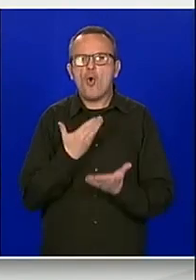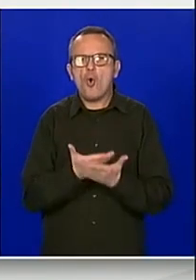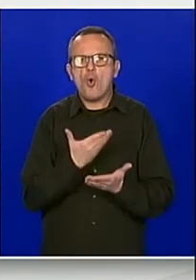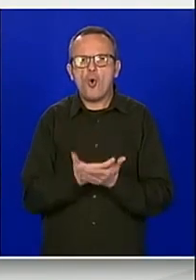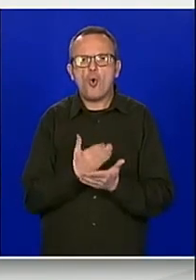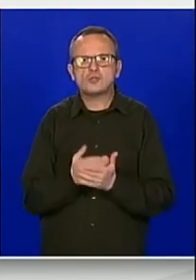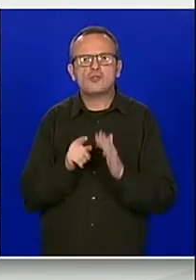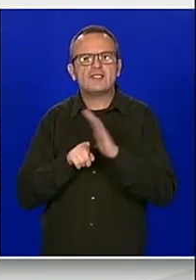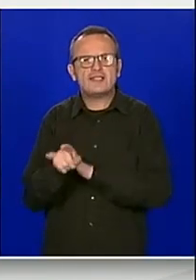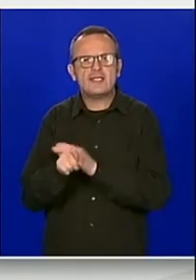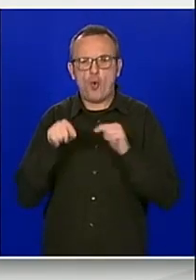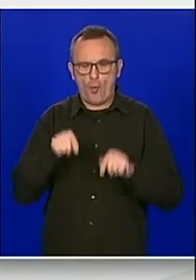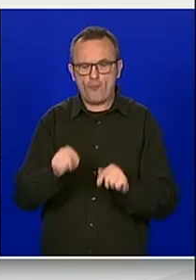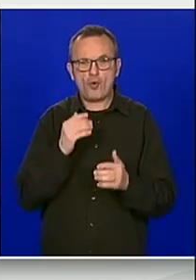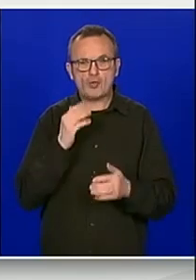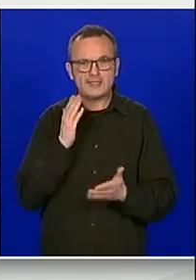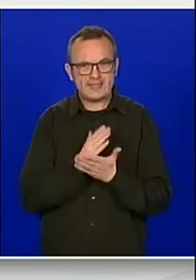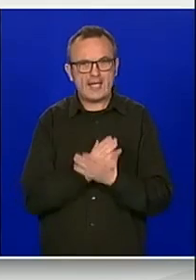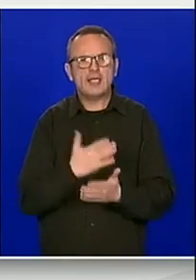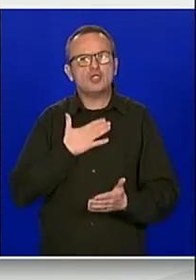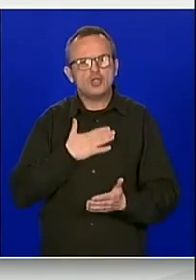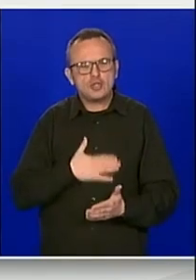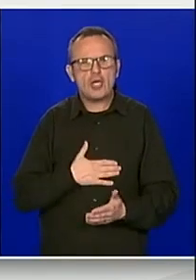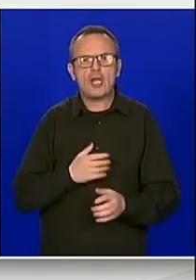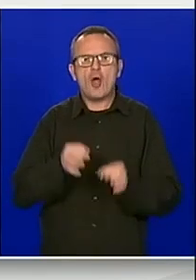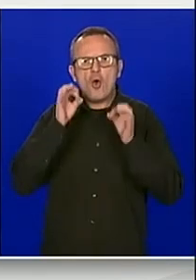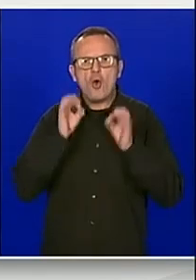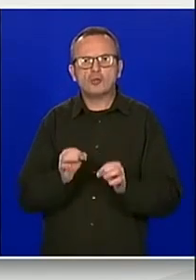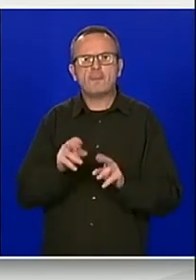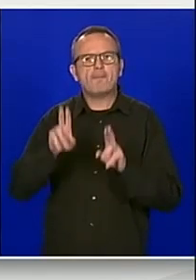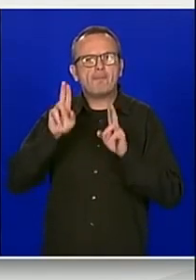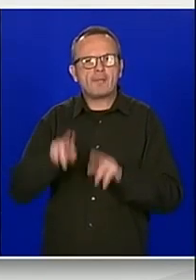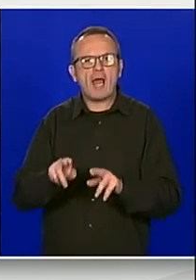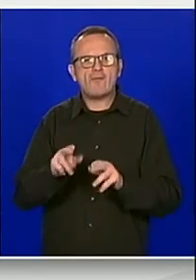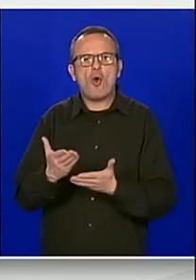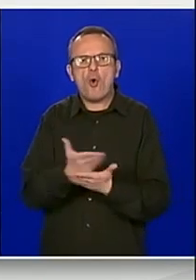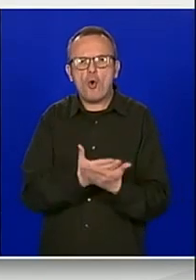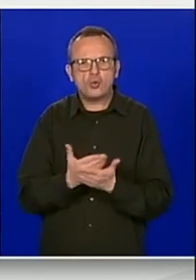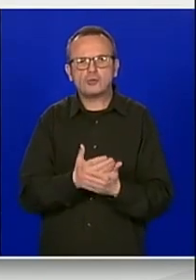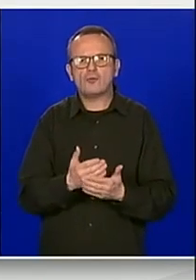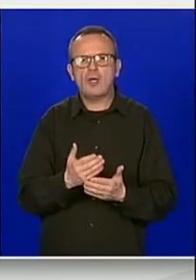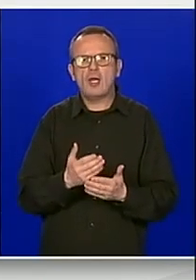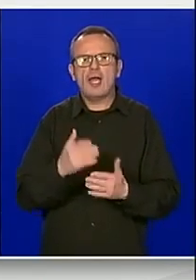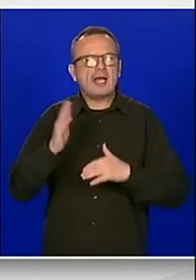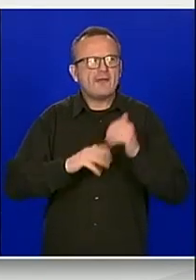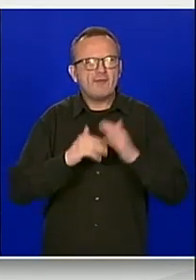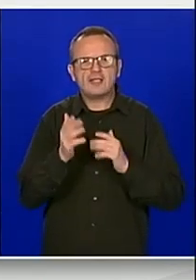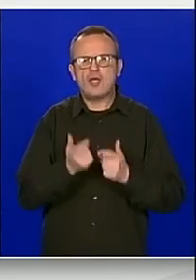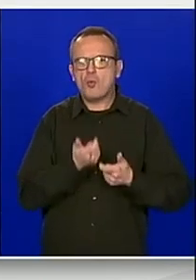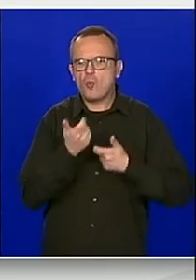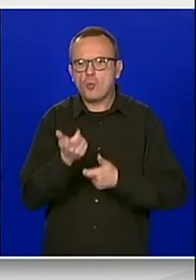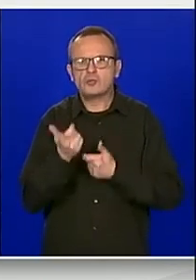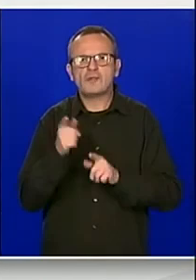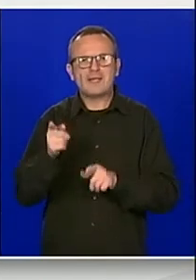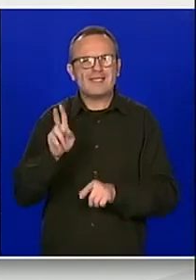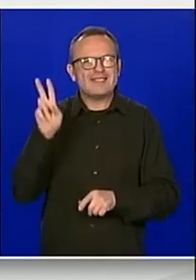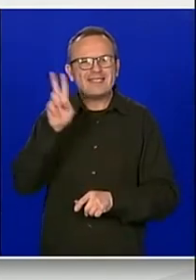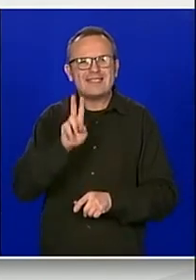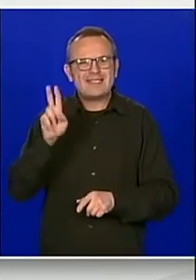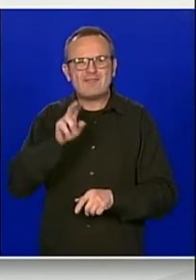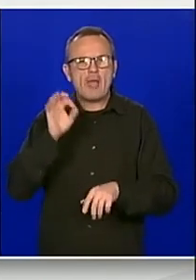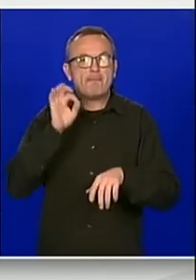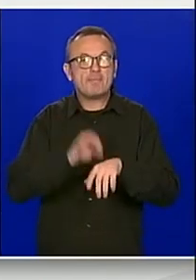i dopuna zakona je osiguranje pravne osnove za definiranje uvjeta uzgoja i zaštite sive pčele, koja je izvorna